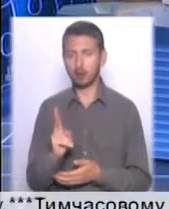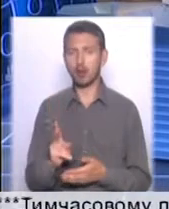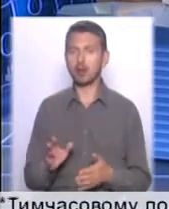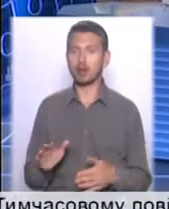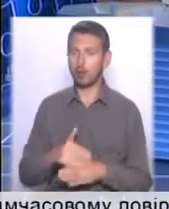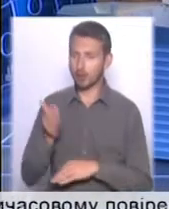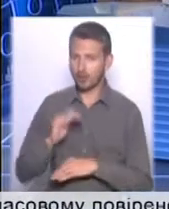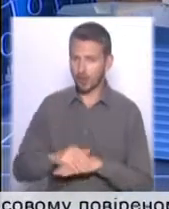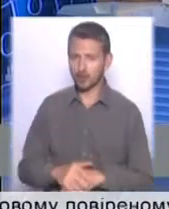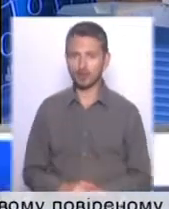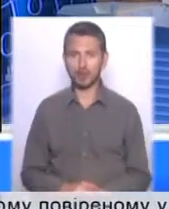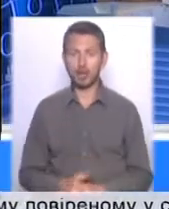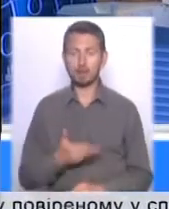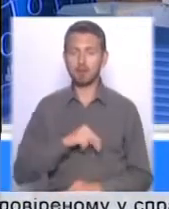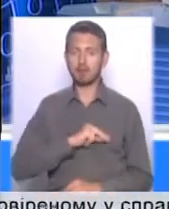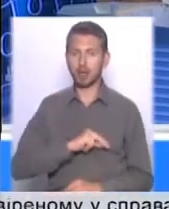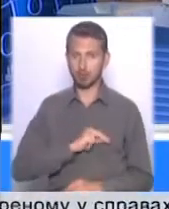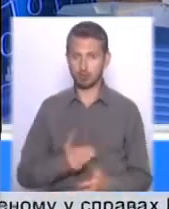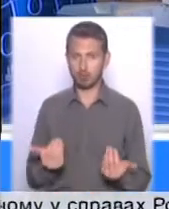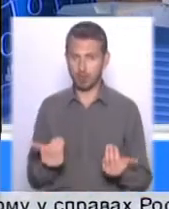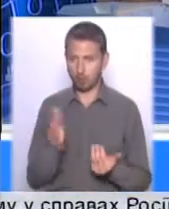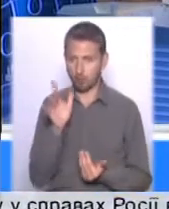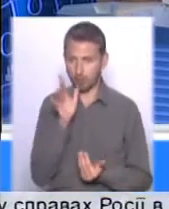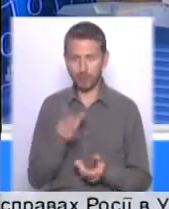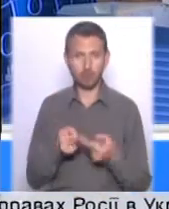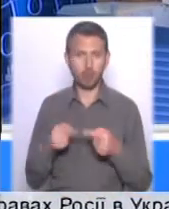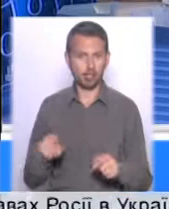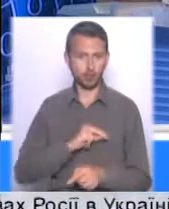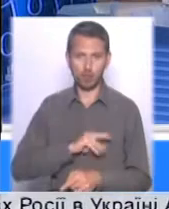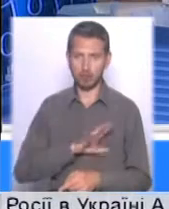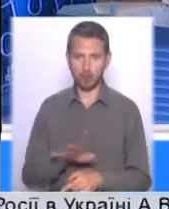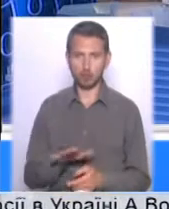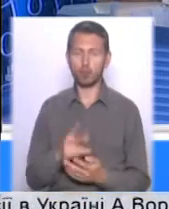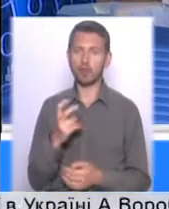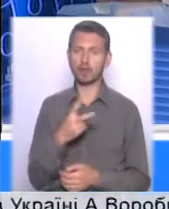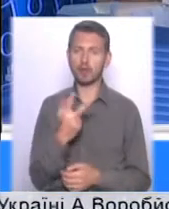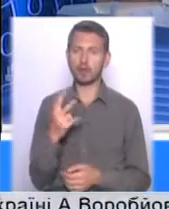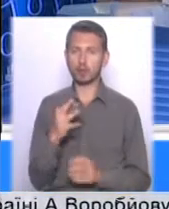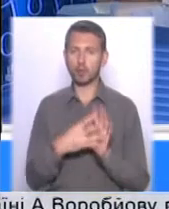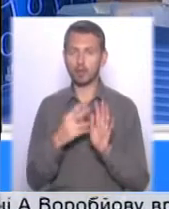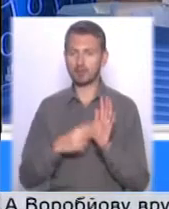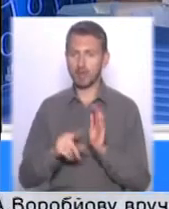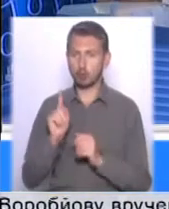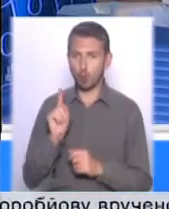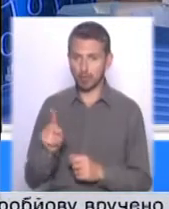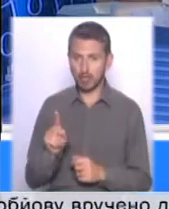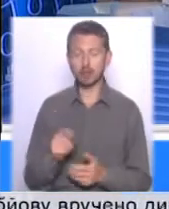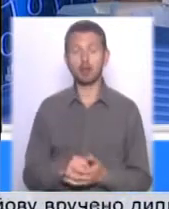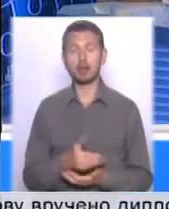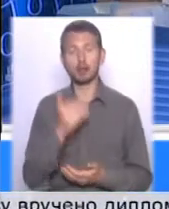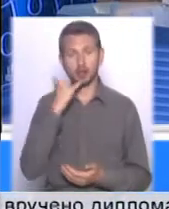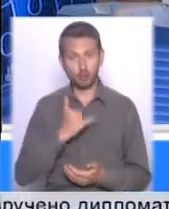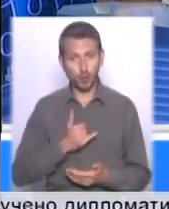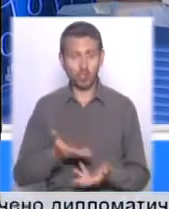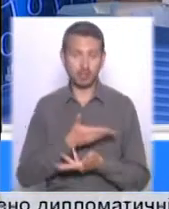вітали. Ми традиційно працюємо у прямому ефірі, ми по-іншому не працюємо. 223-09-71, будь ласка, долучайтеся до